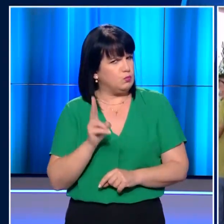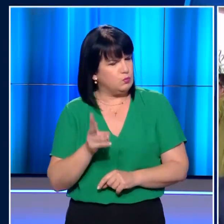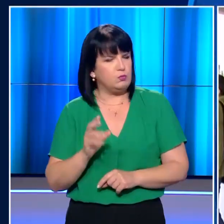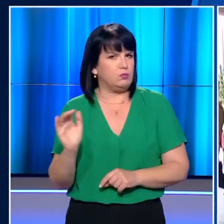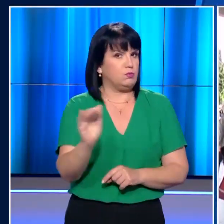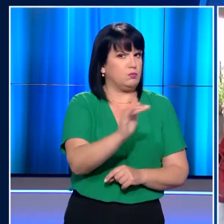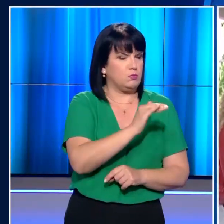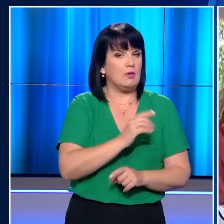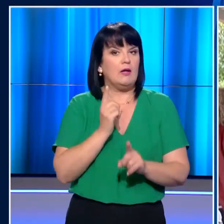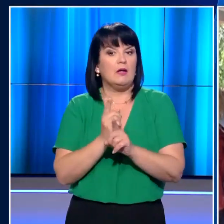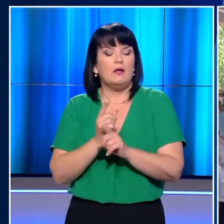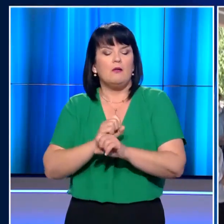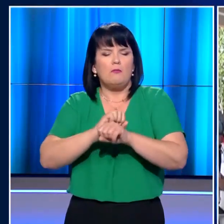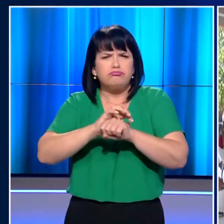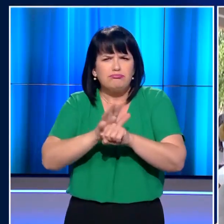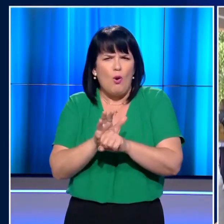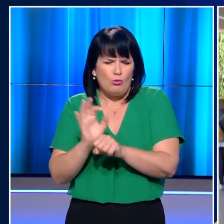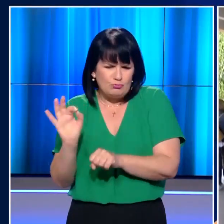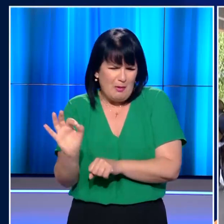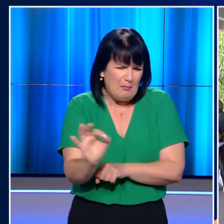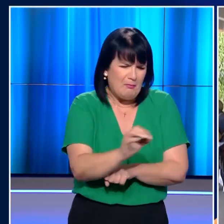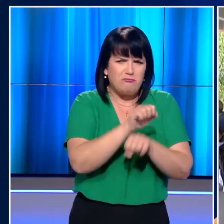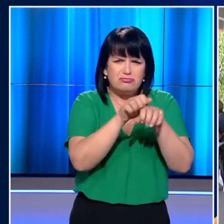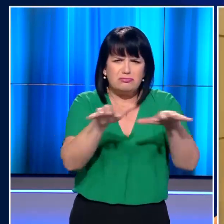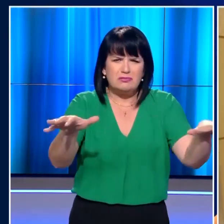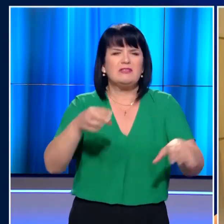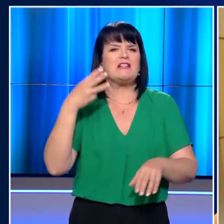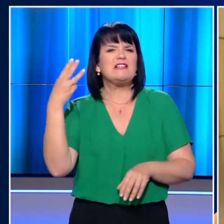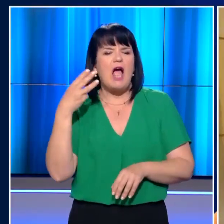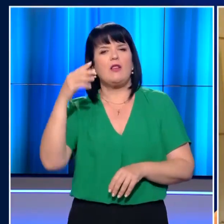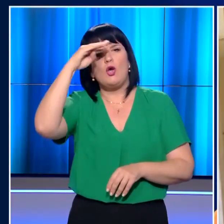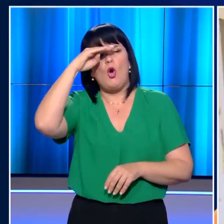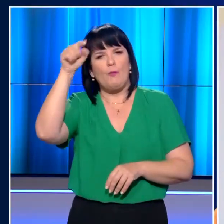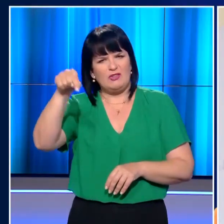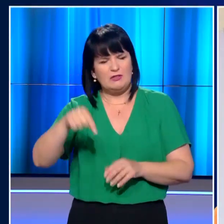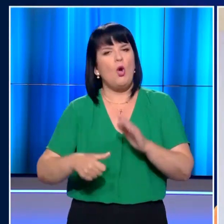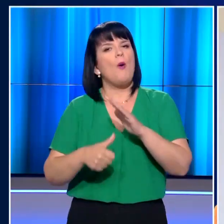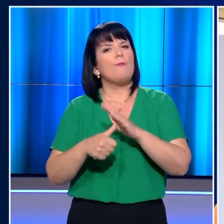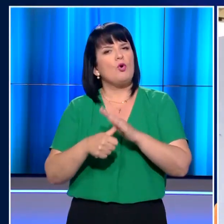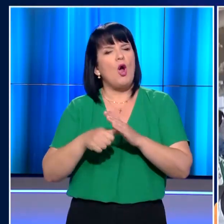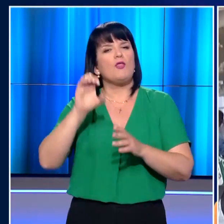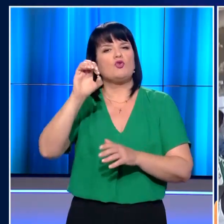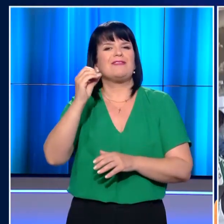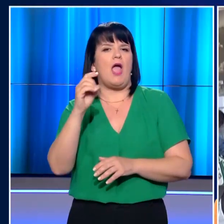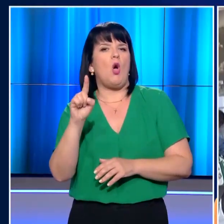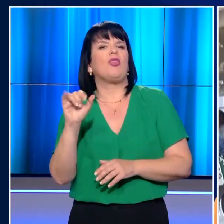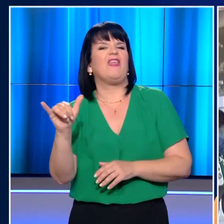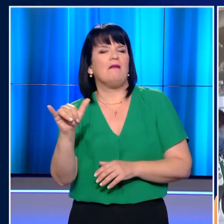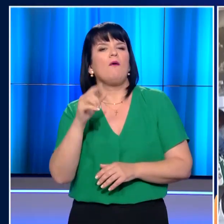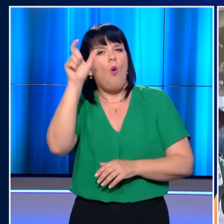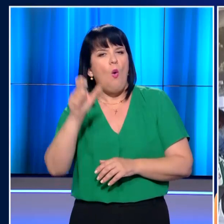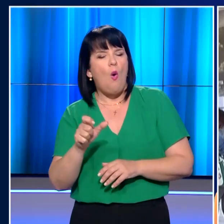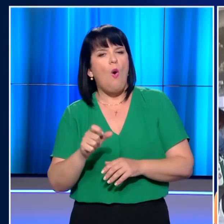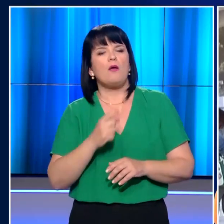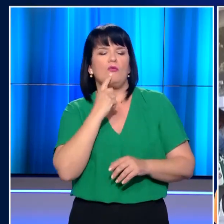υπενθυμίζουν ότι ο ιός διασπείρεται ταχύτατα. Στο μεταξύ, Ξάνθη και Κομοτηνή επισκέπτεται σήμερα ο πρόεδρος του ΕΟΔΗ, όπου πραγματοποιούνται